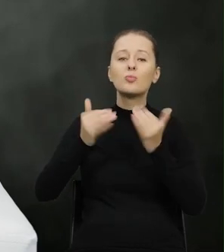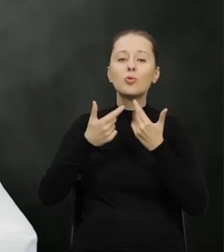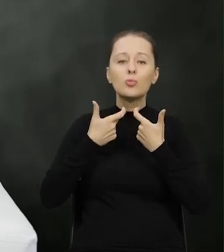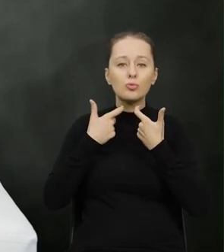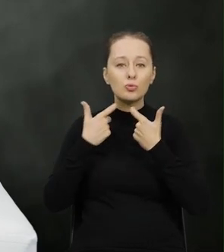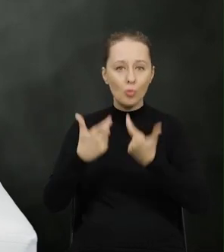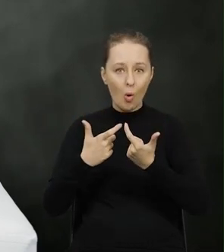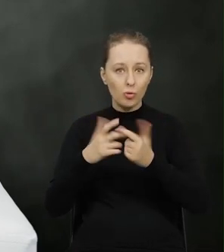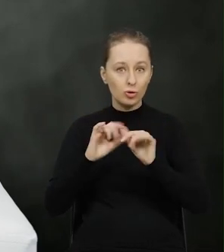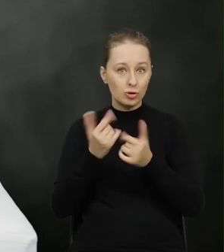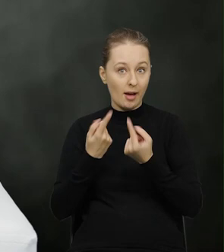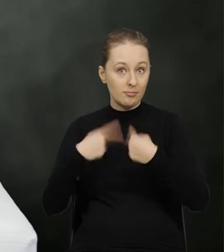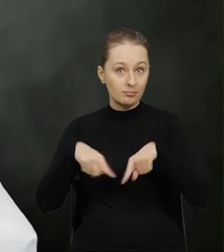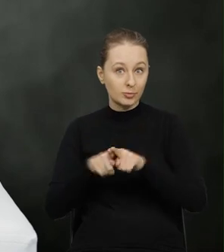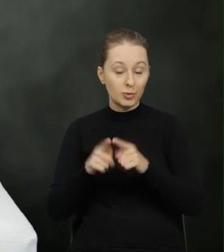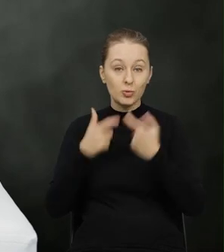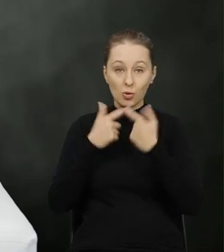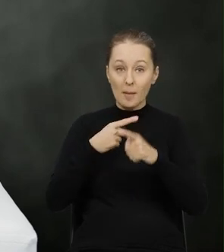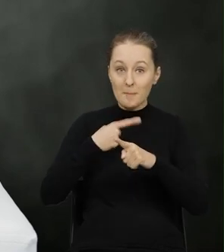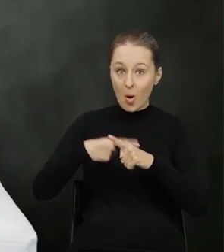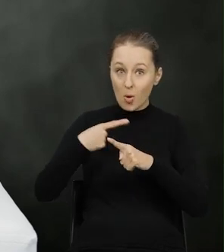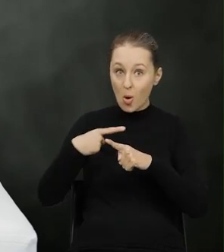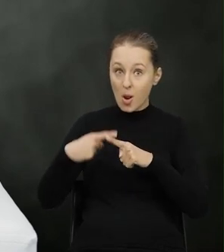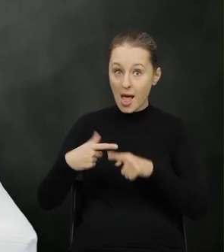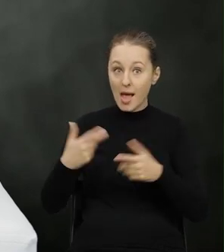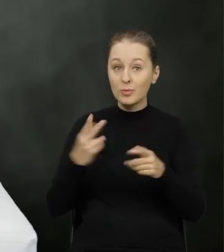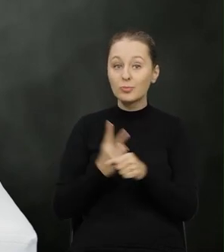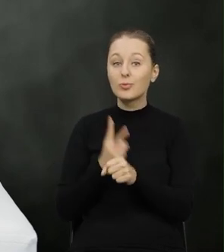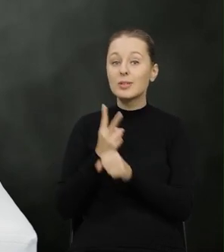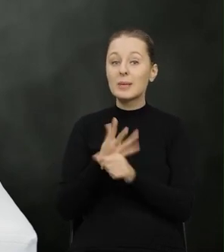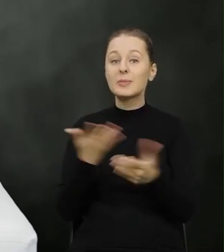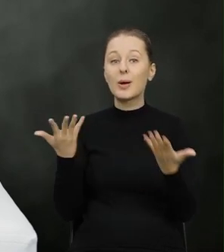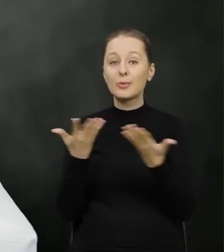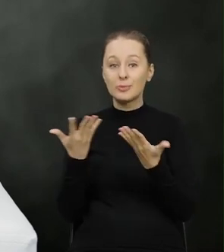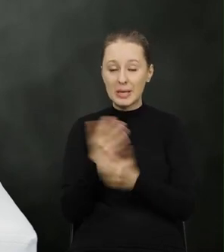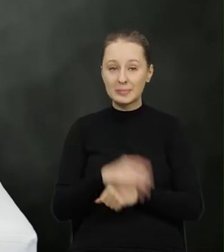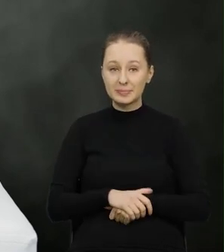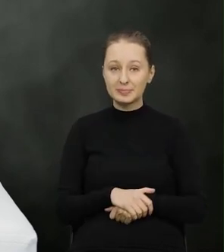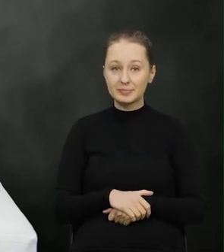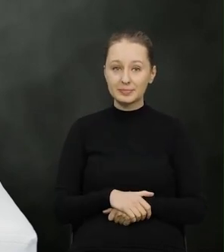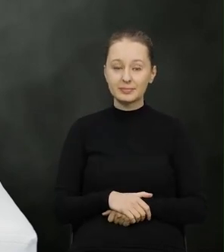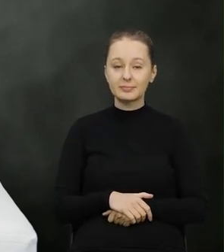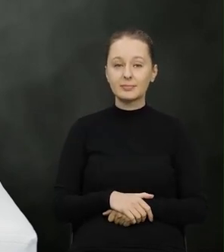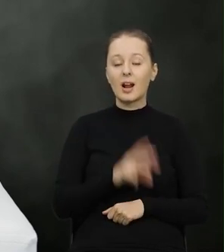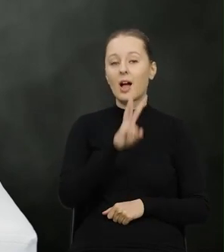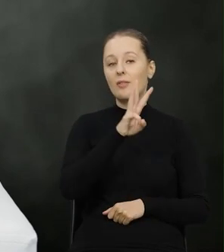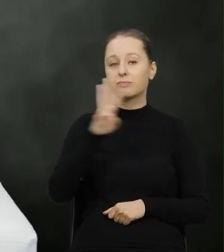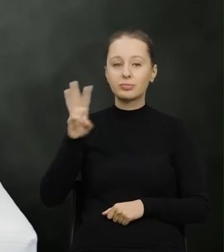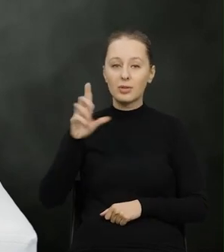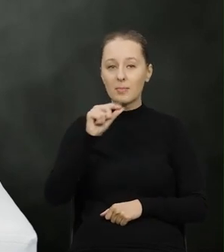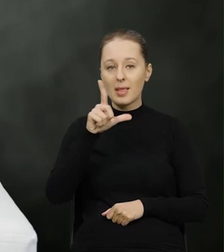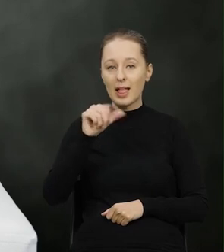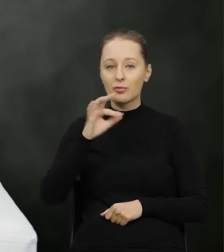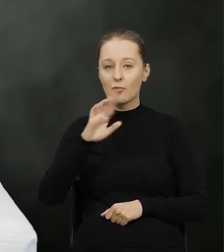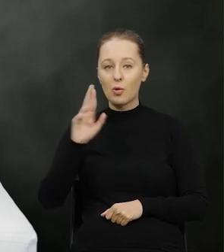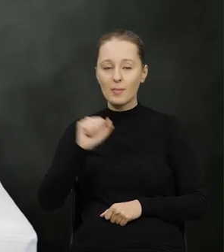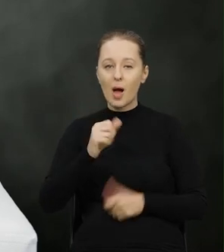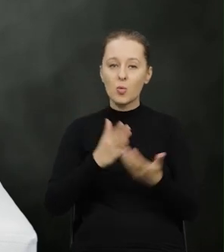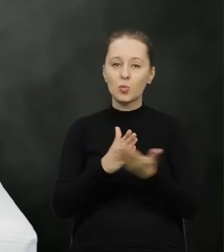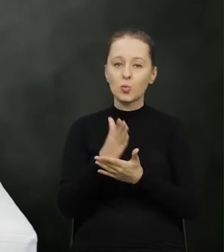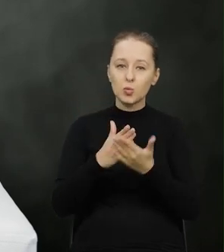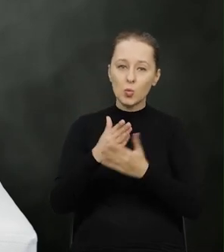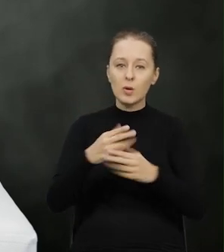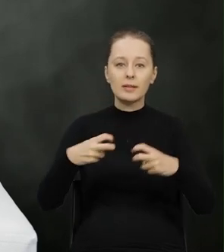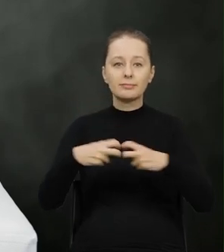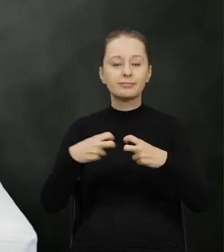sposób zgłaszać dokonywać zgłoszeń krok po kroku dostępne są na stronie na platformie usług